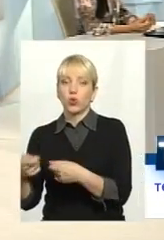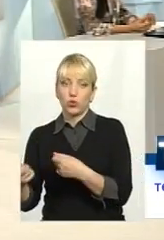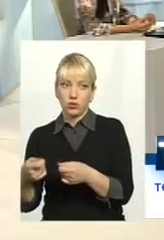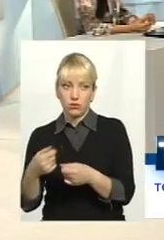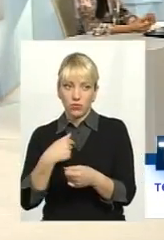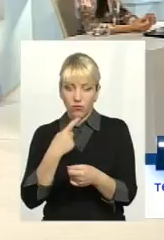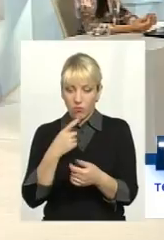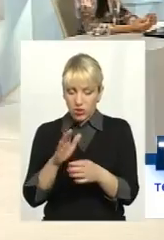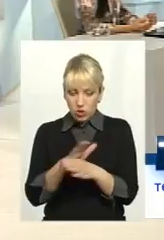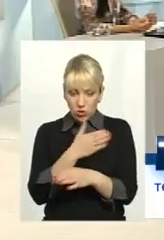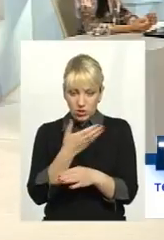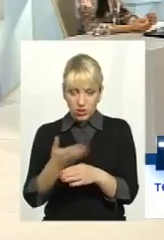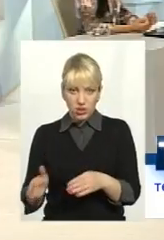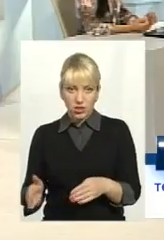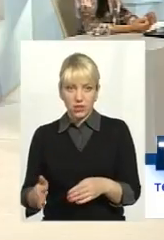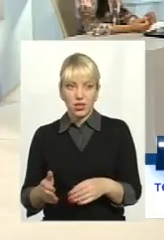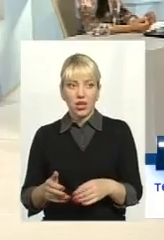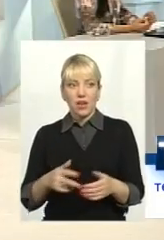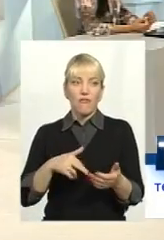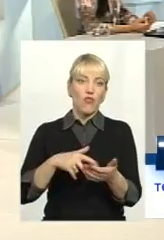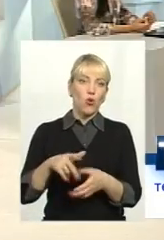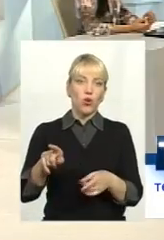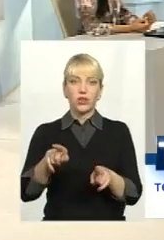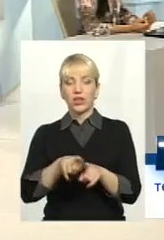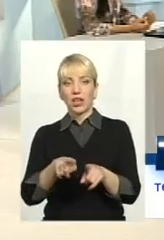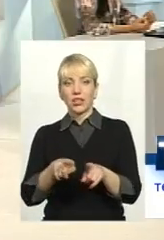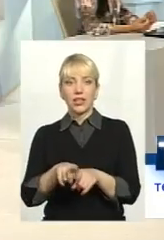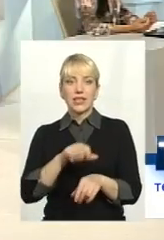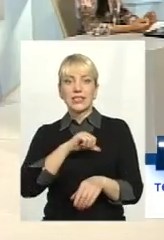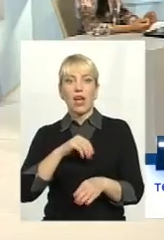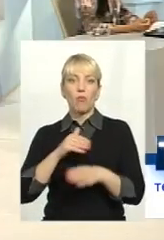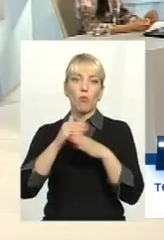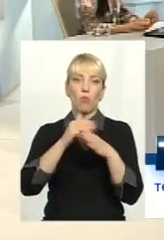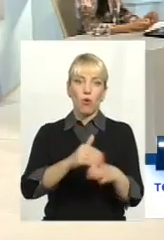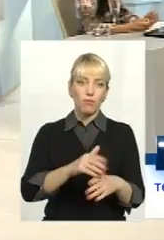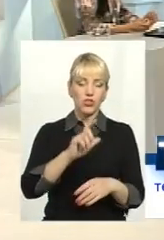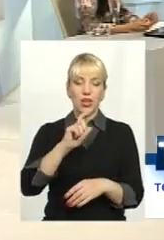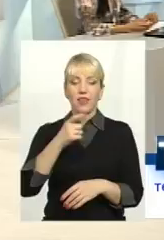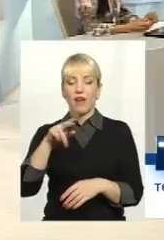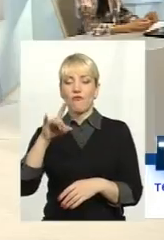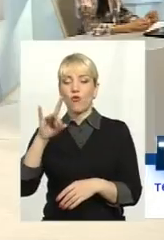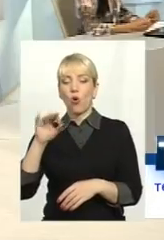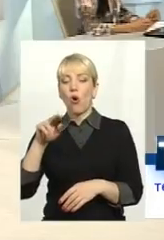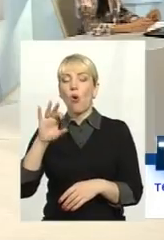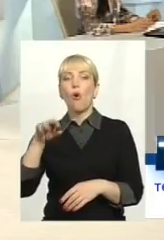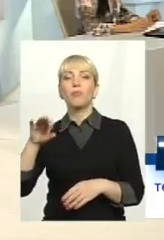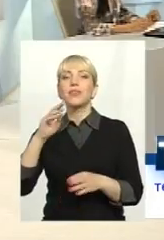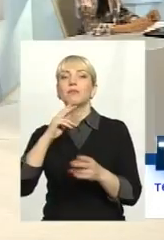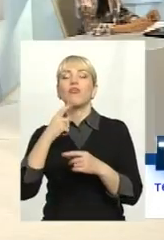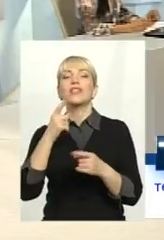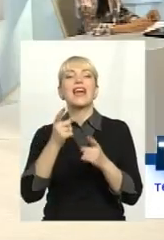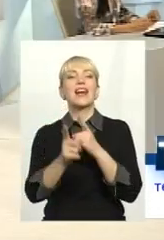розділилися. Виходять такі молоді грантаїди, самопомічі, такі єврооптимісти. І кажуть, це реформа, це